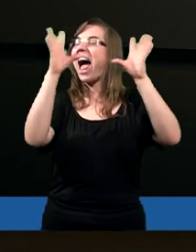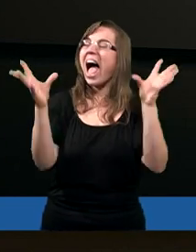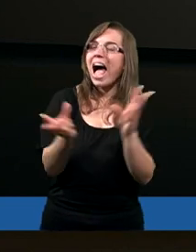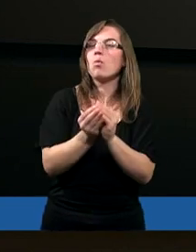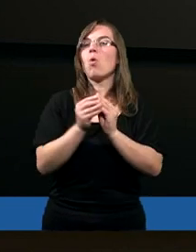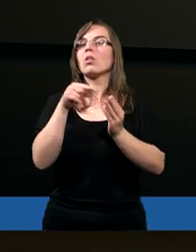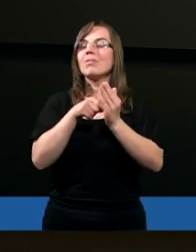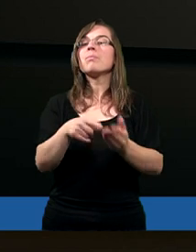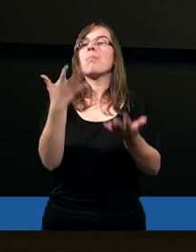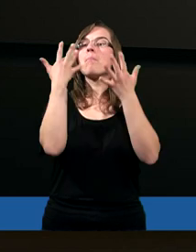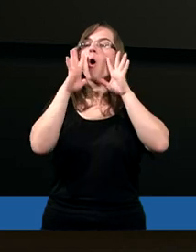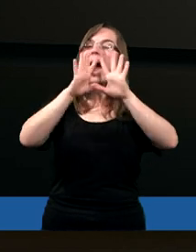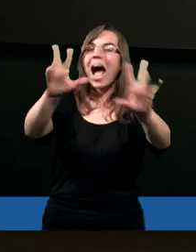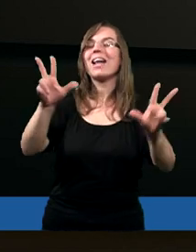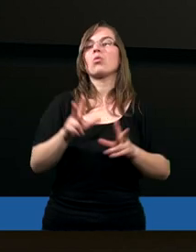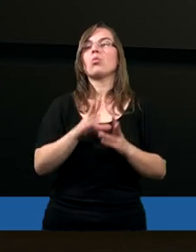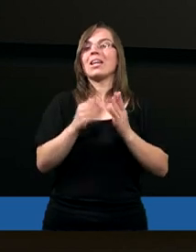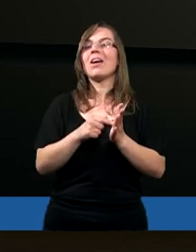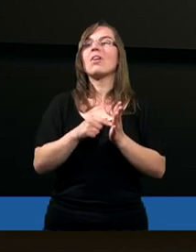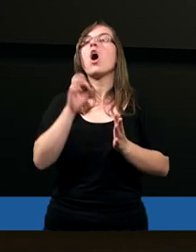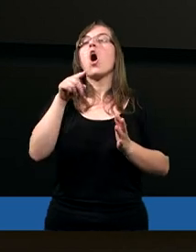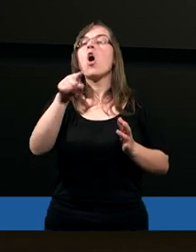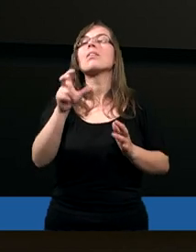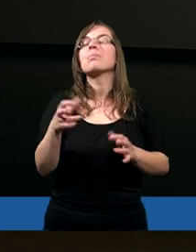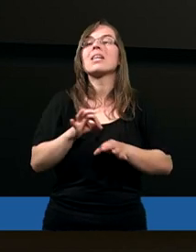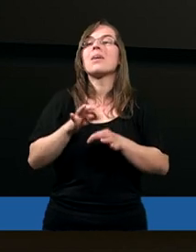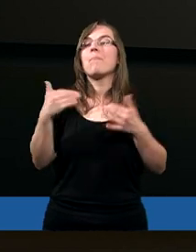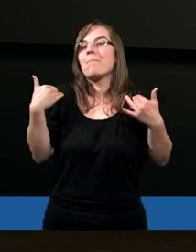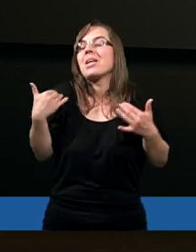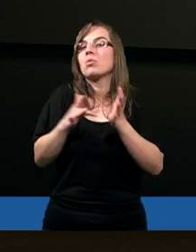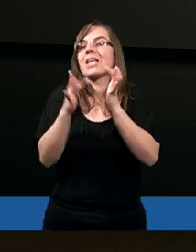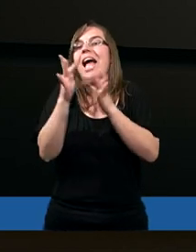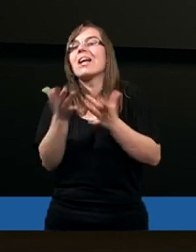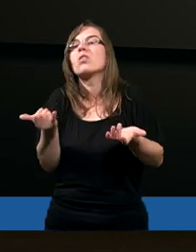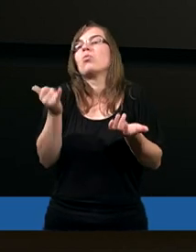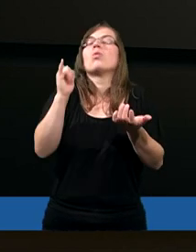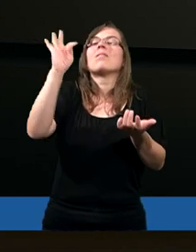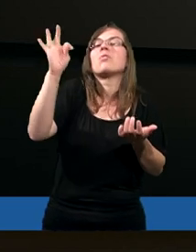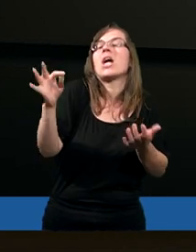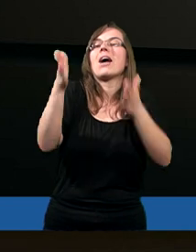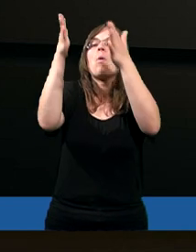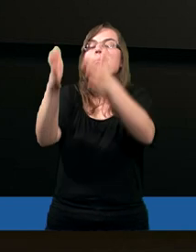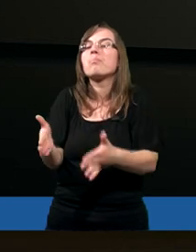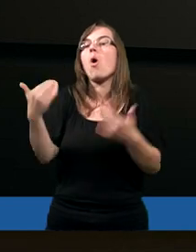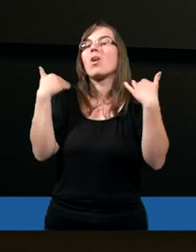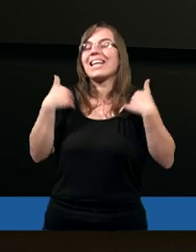która pokazuje właśnie o tym, kim był Jezus, które mówią o Jego misji na tej ziemi, prawda?